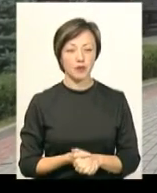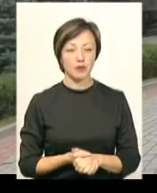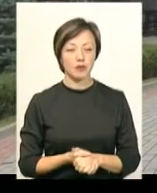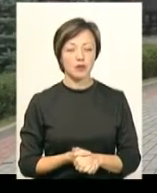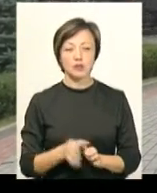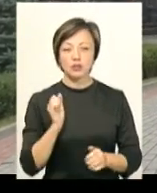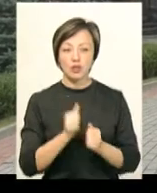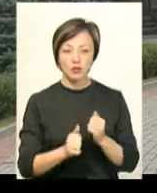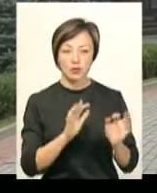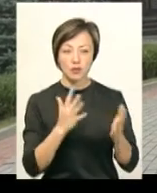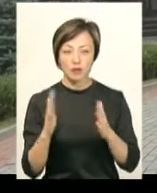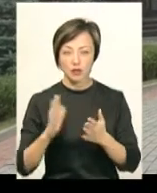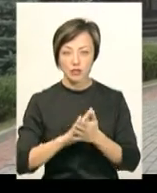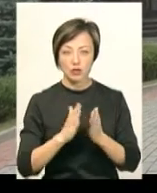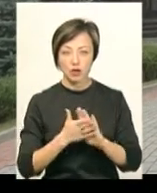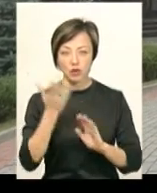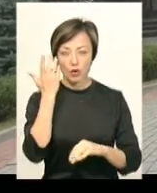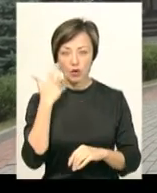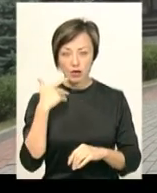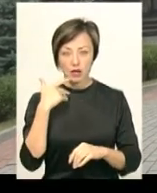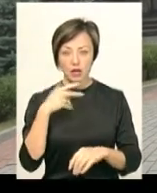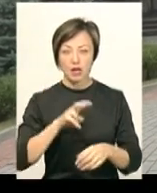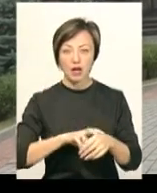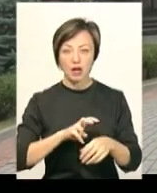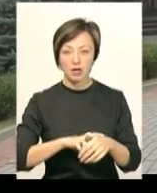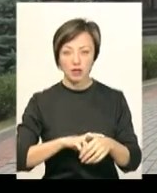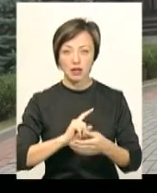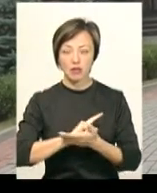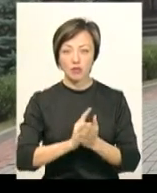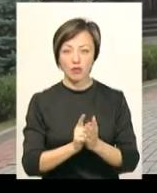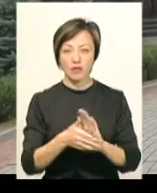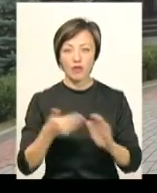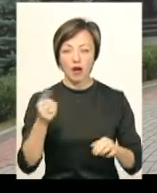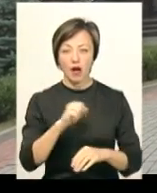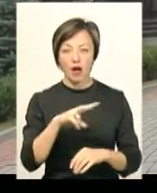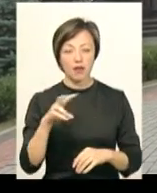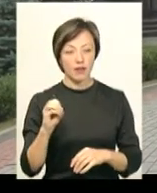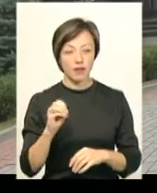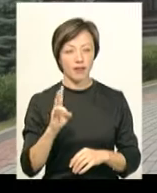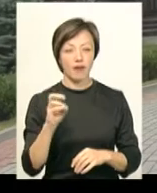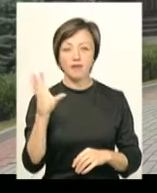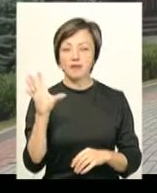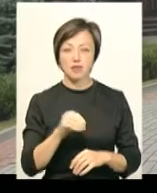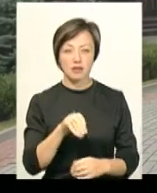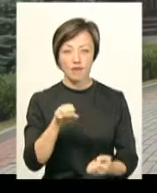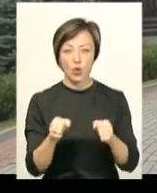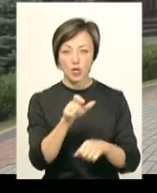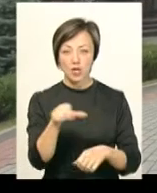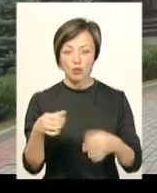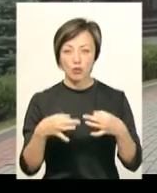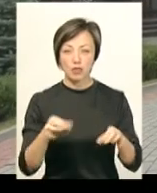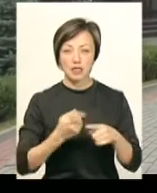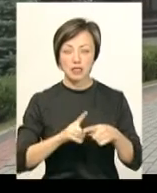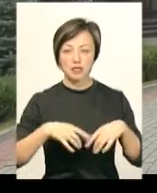досить часто трапляються ситуації, коли лікарі йдуть на терміновий виклик, але не всі водії пропускають цей